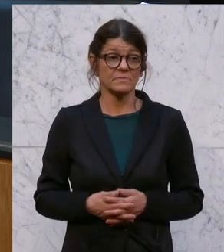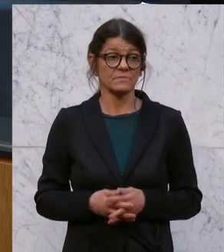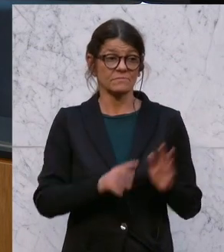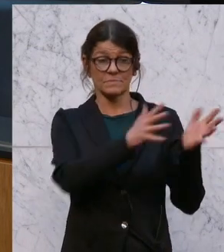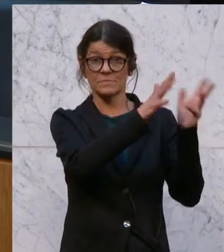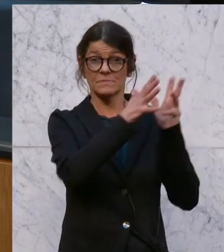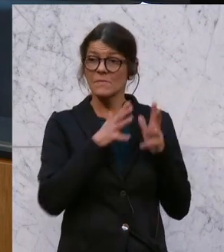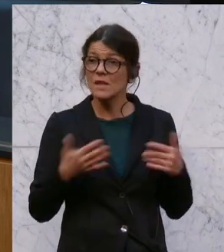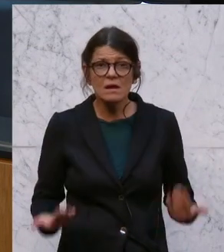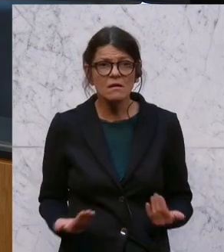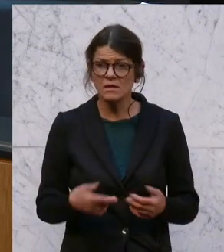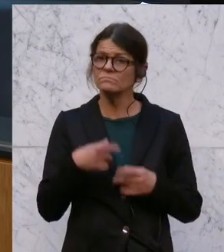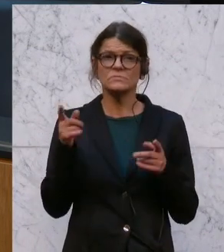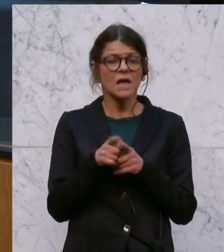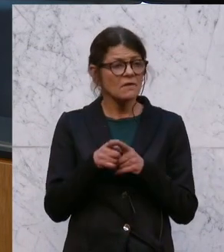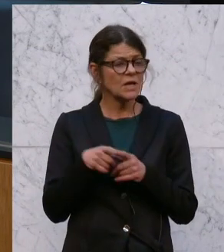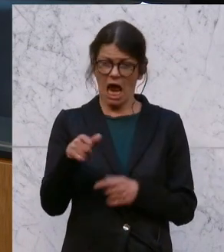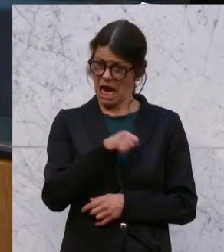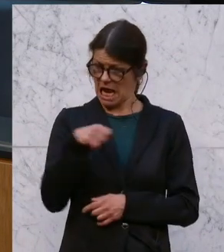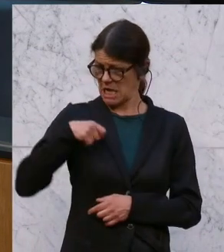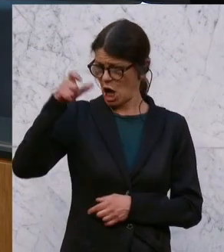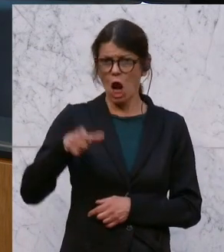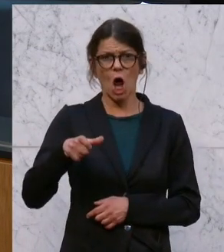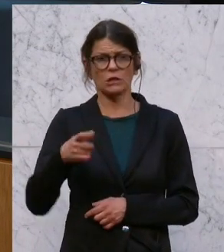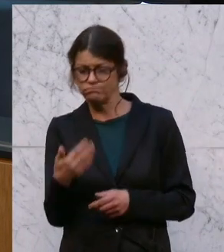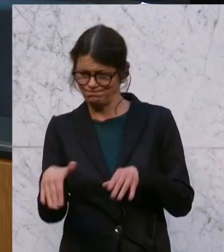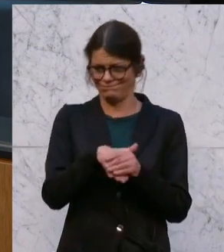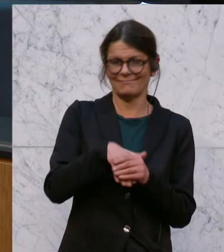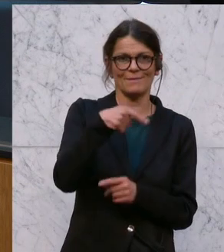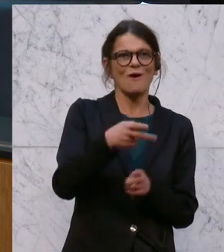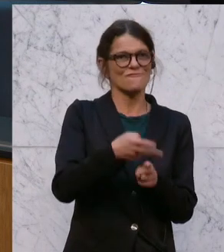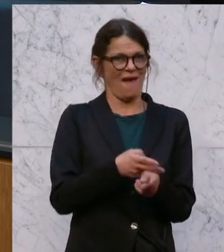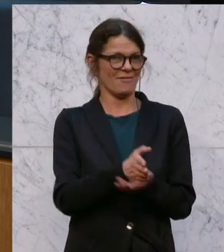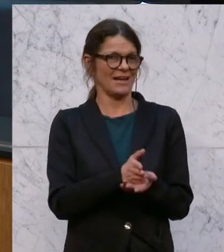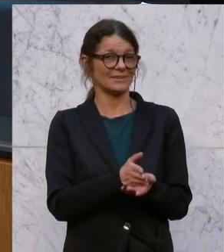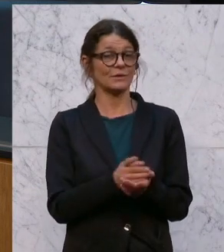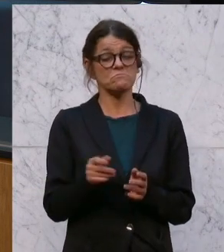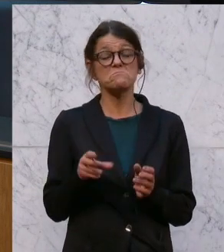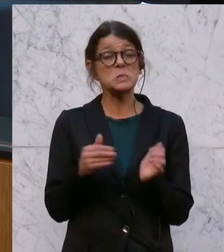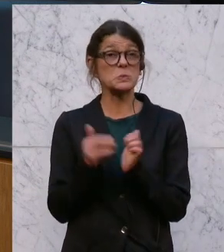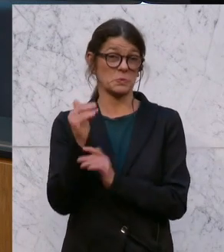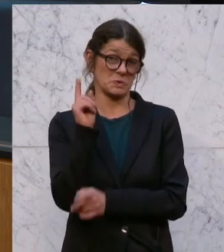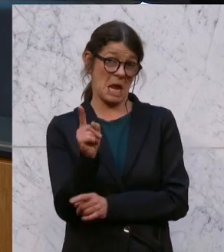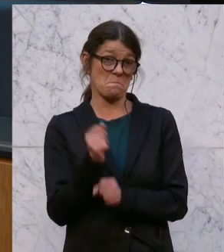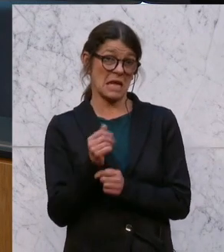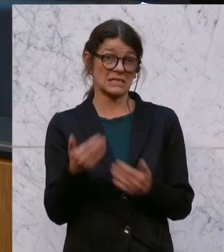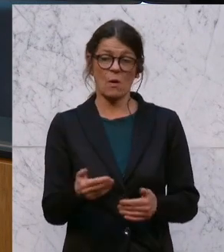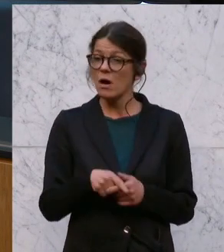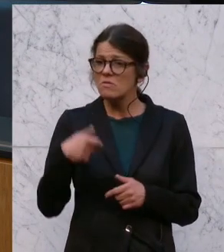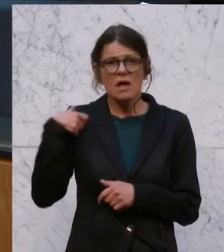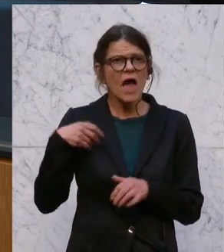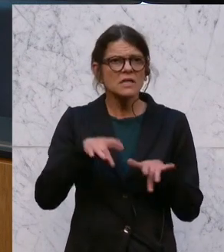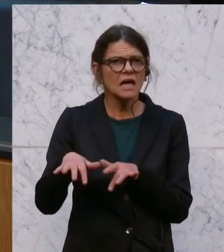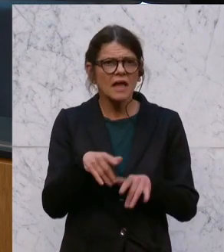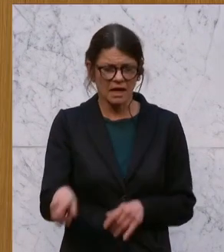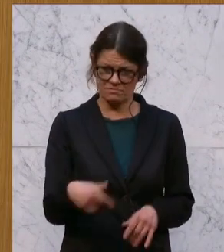Es ist ein Unterbringen der eigenen Leute im Staatsdienst, und zwar mit System. Und diese Generalsekretariate